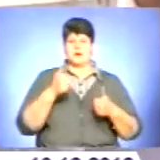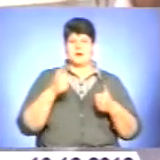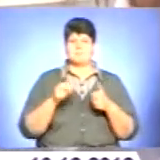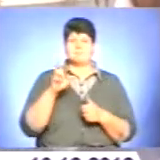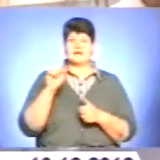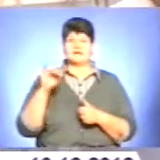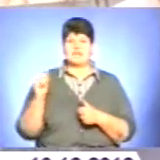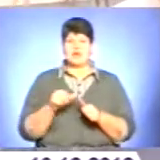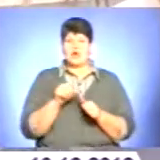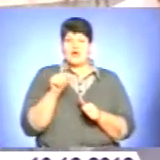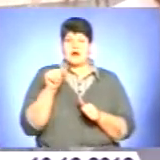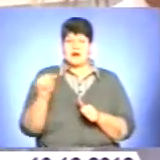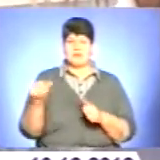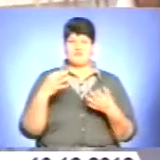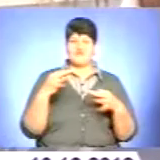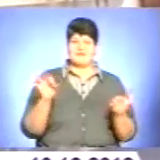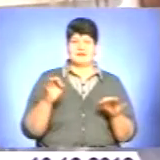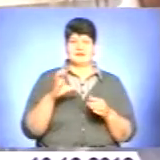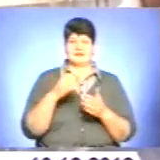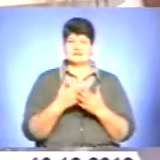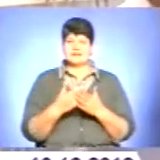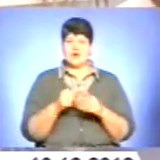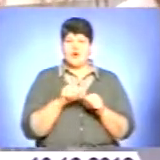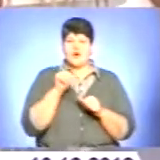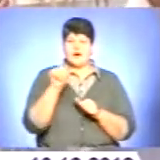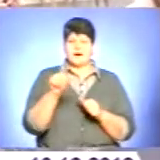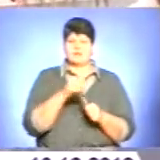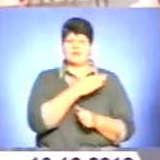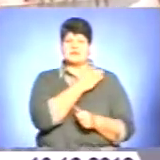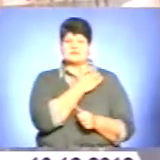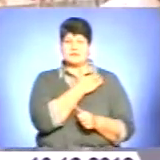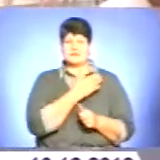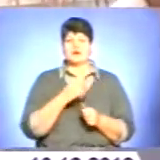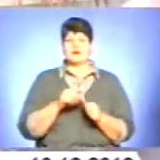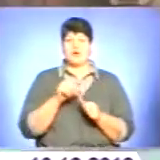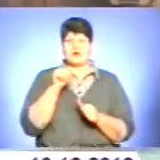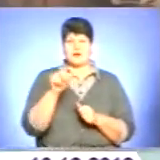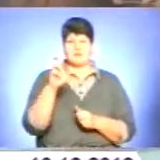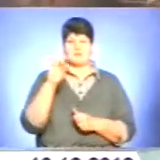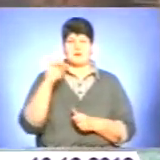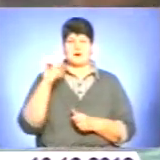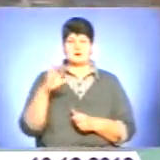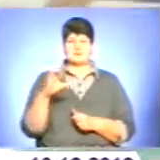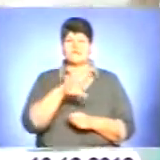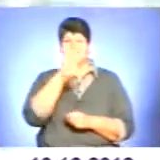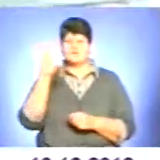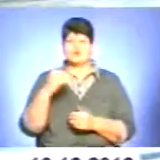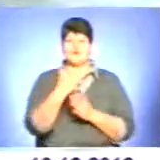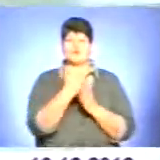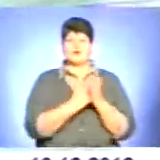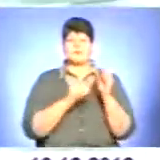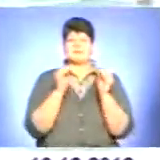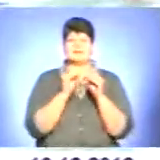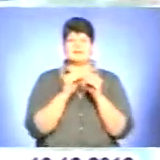батерфляємо окремо, окремо вільним стилем, окремо на спині, окремо бразимо. Всього у програмі 10 видів